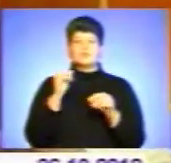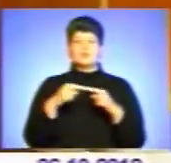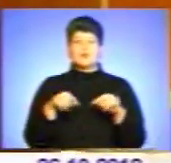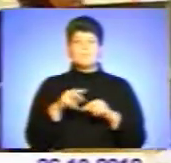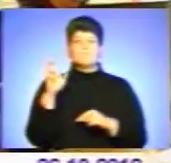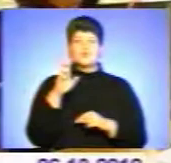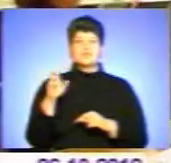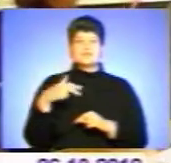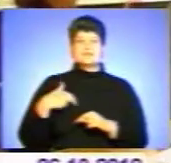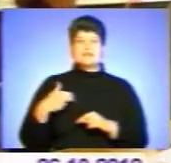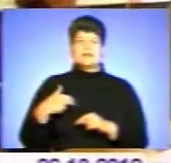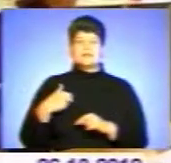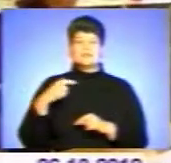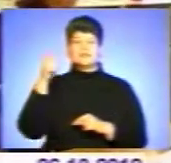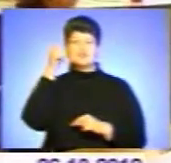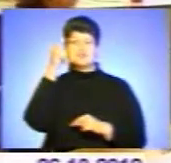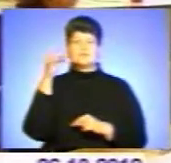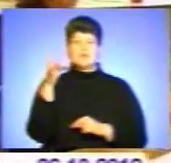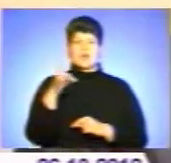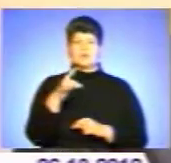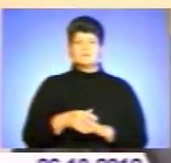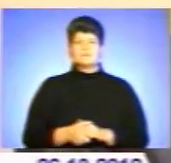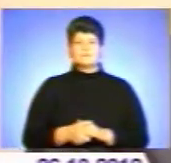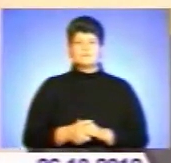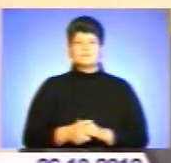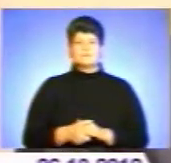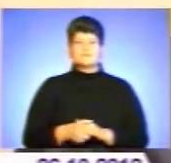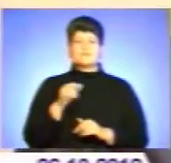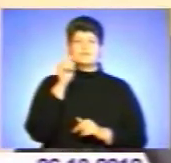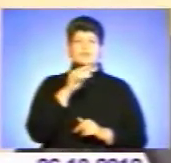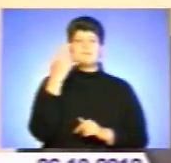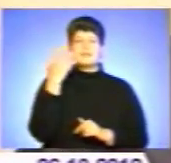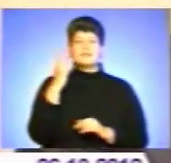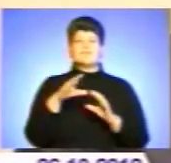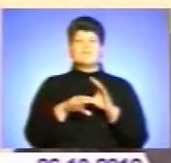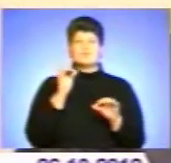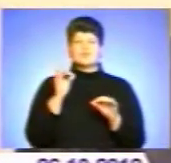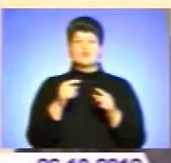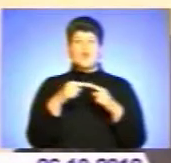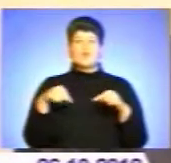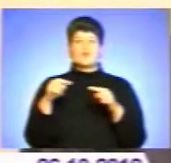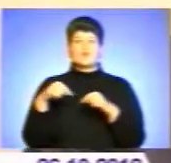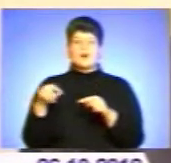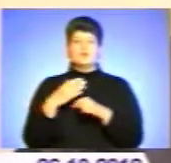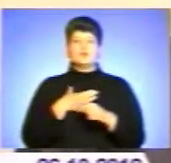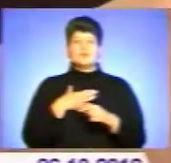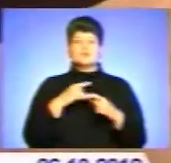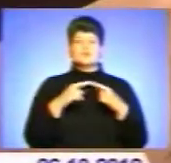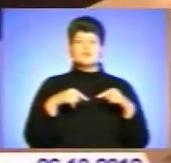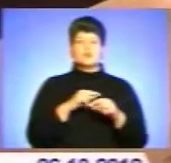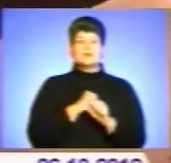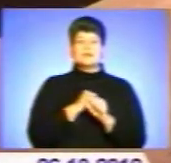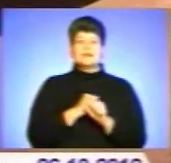Борщівський, Заліщицький і Чортківський райони. Тих п'яти виборчих округах у нас організовано і працюють.